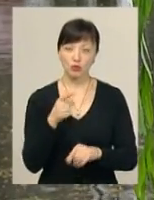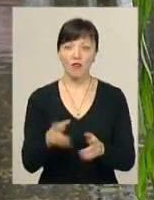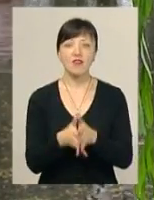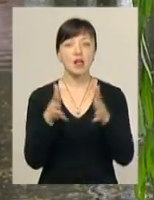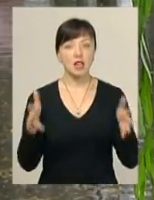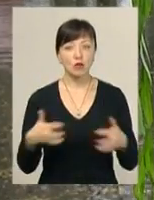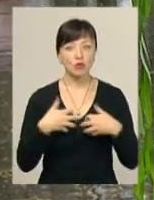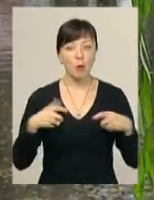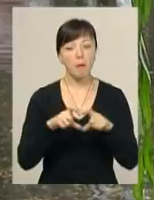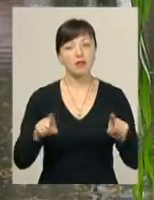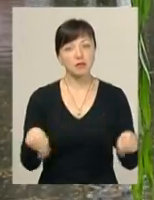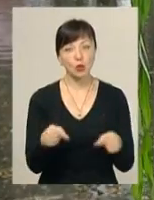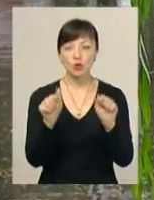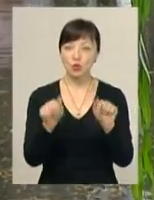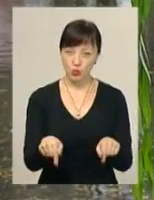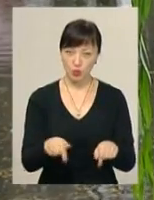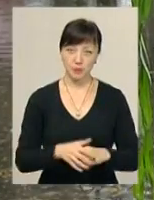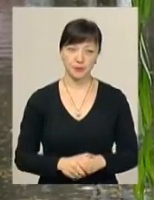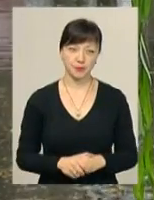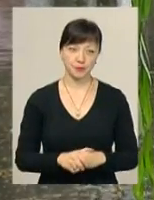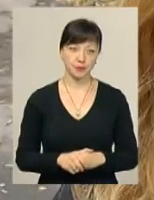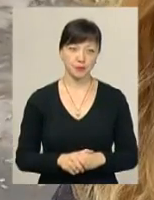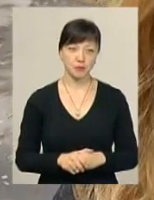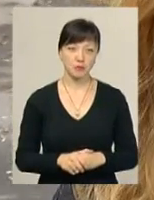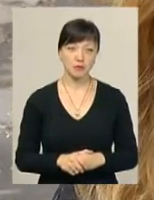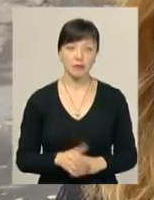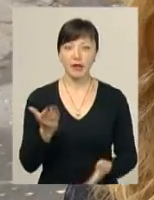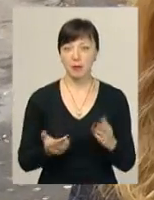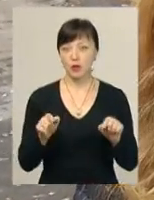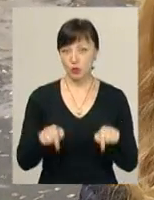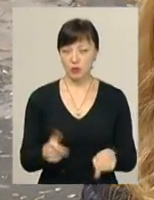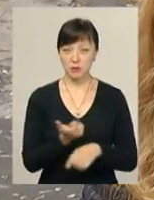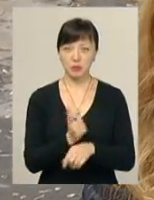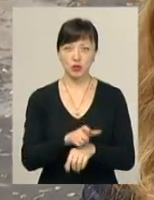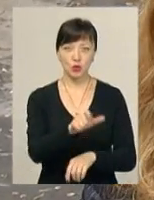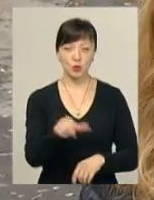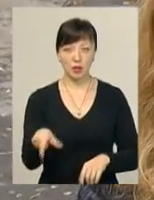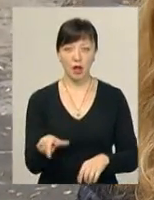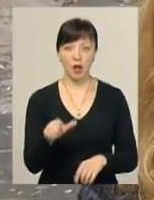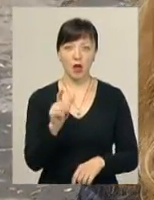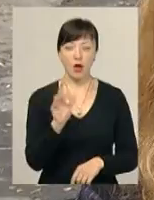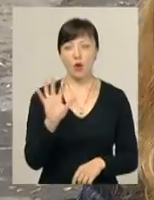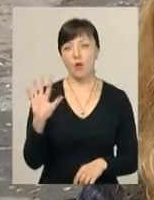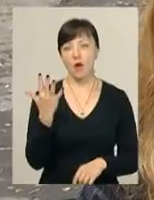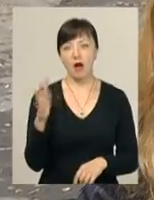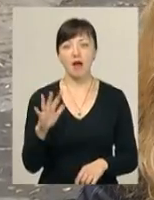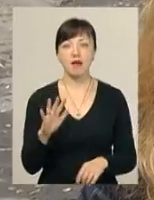що великий зоопарк потрібно створювати саме на базі зоокуточка. Напевно, що тут, тому що тут більше людей гуляє в парку.